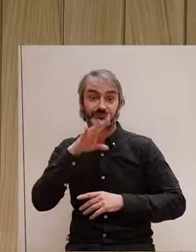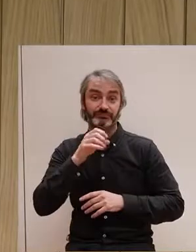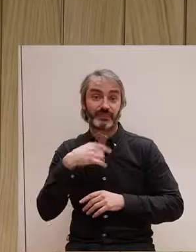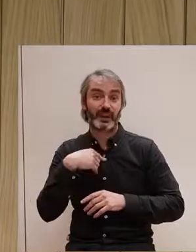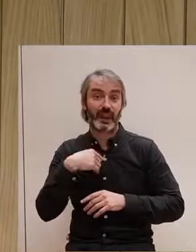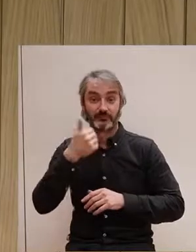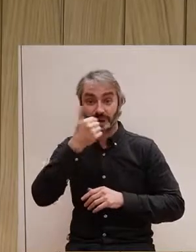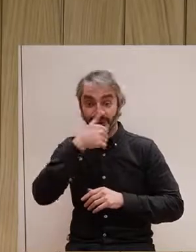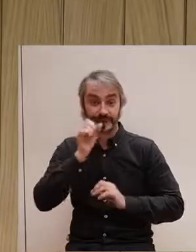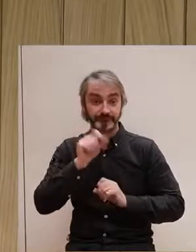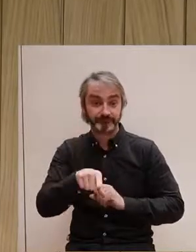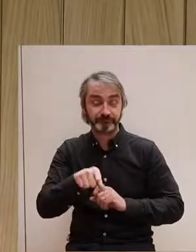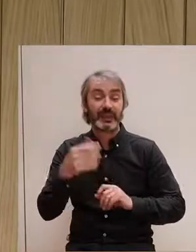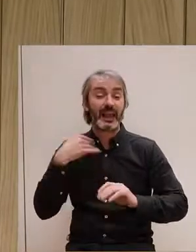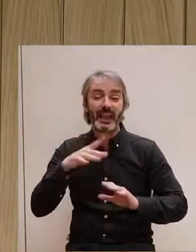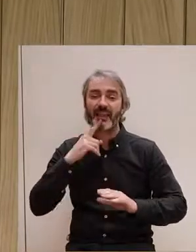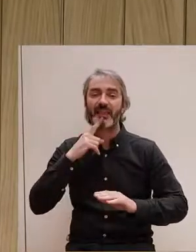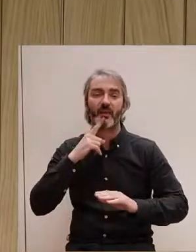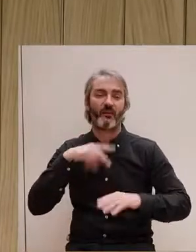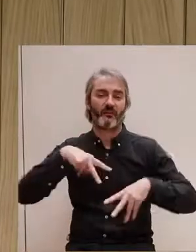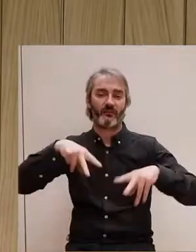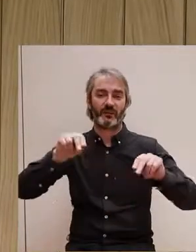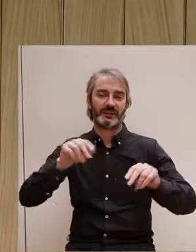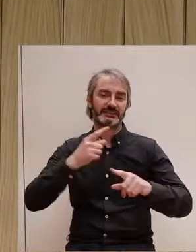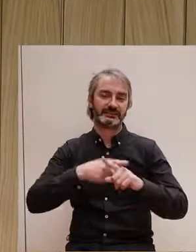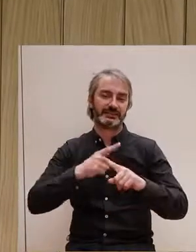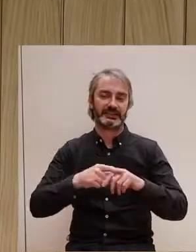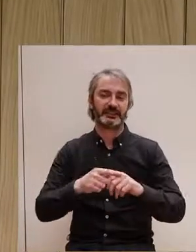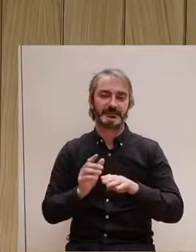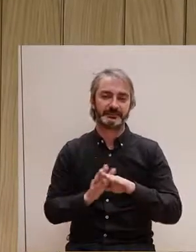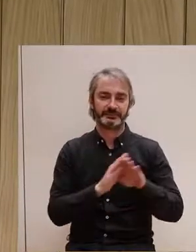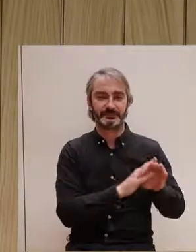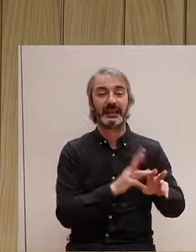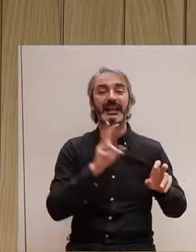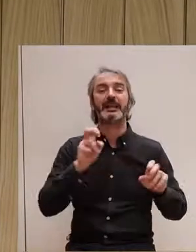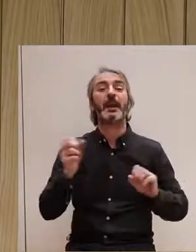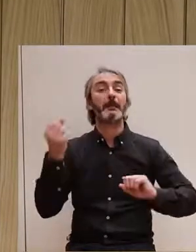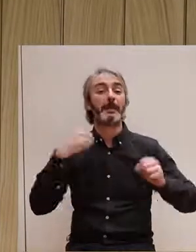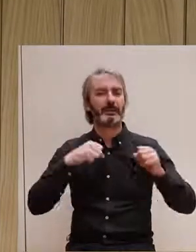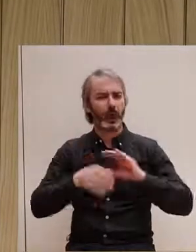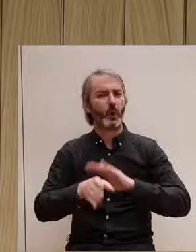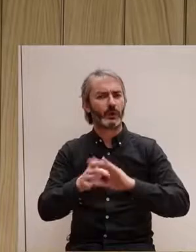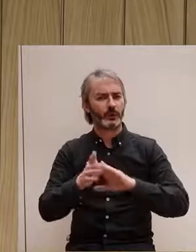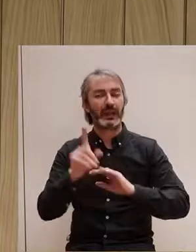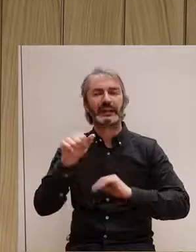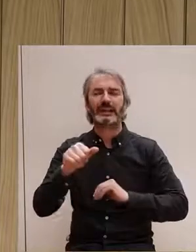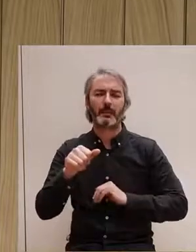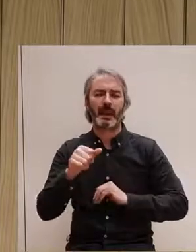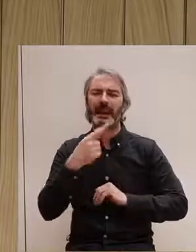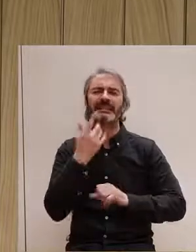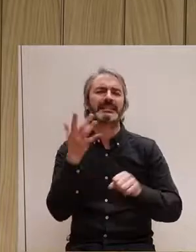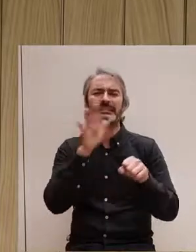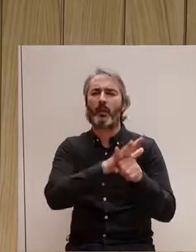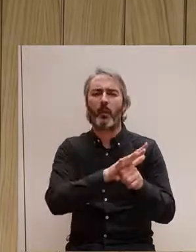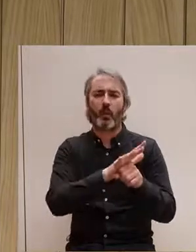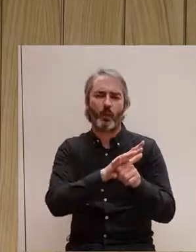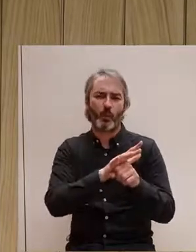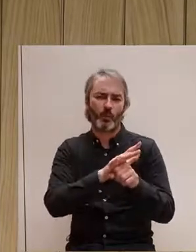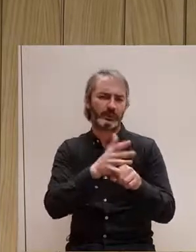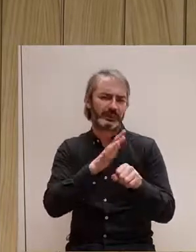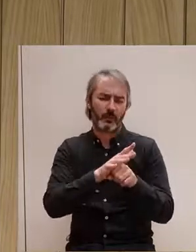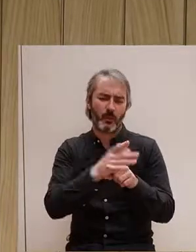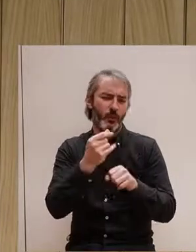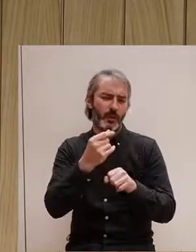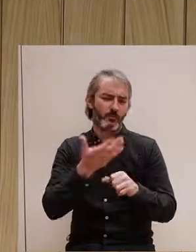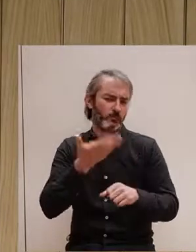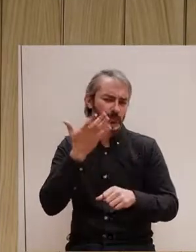Per altra banda, també, a nivell de pràctiques, creiem que segueix existint un tabú molt important pel que fa a la masturbació